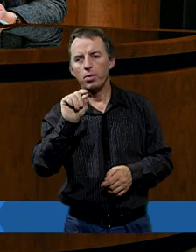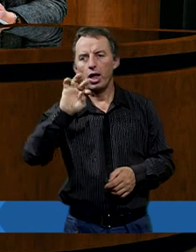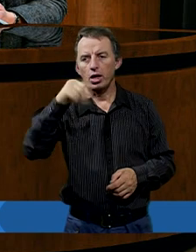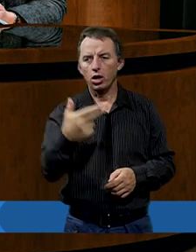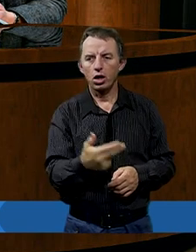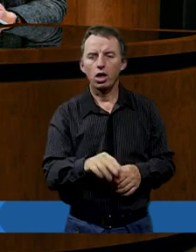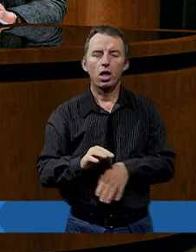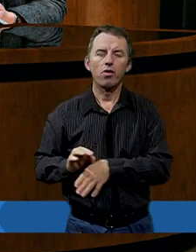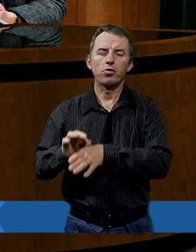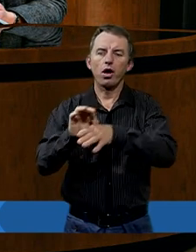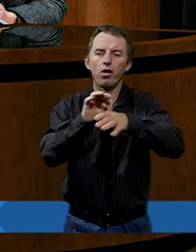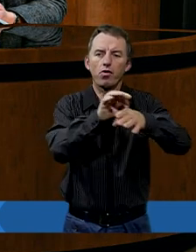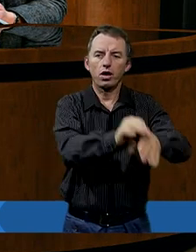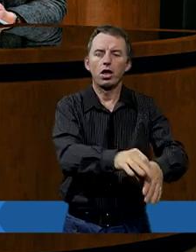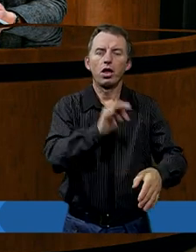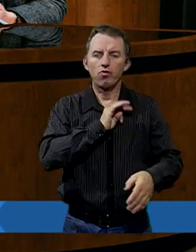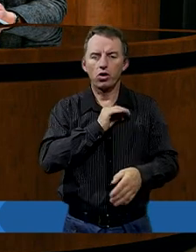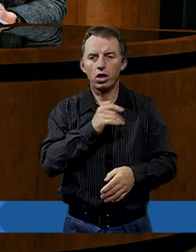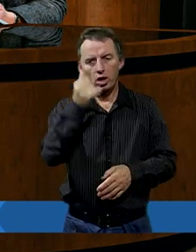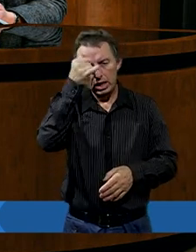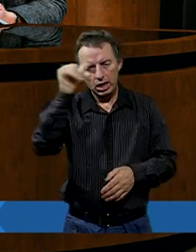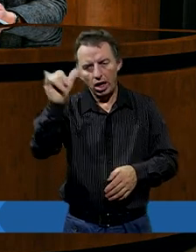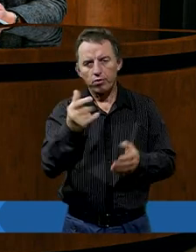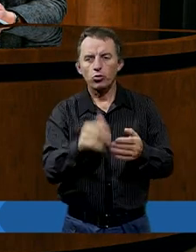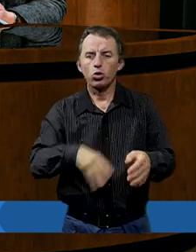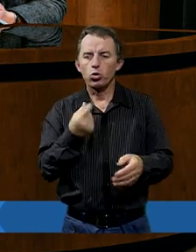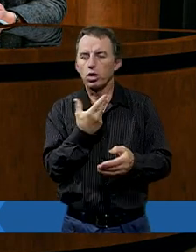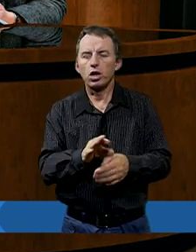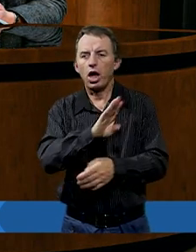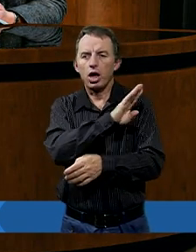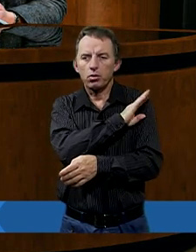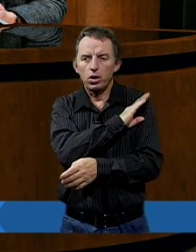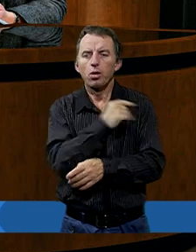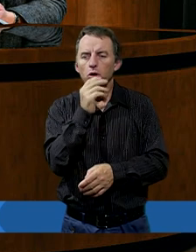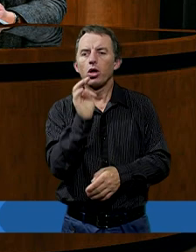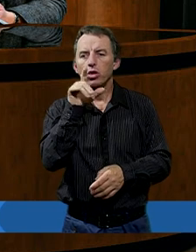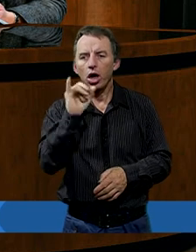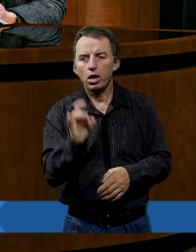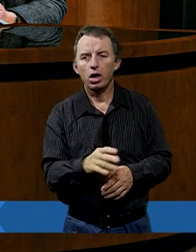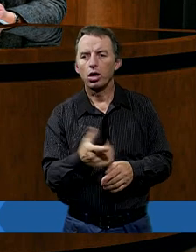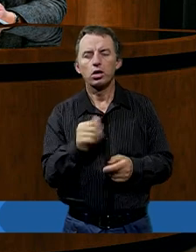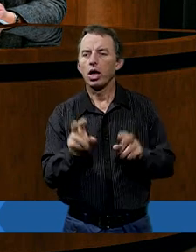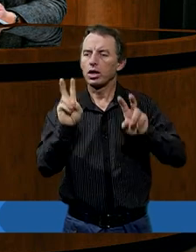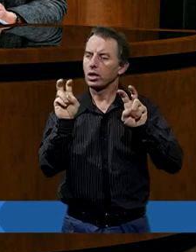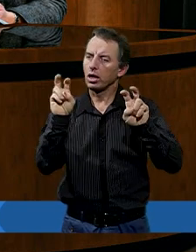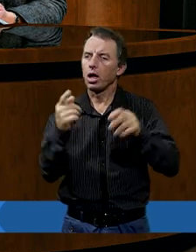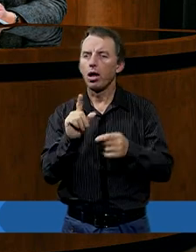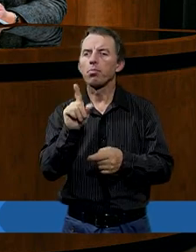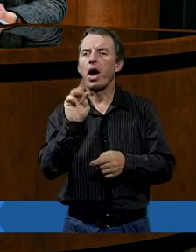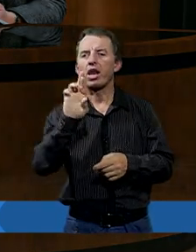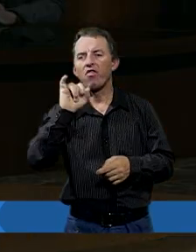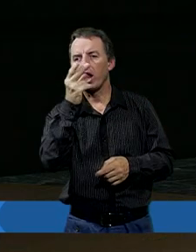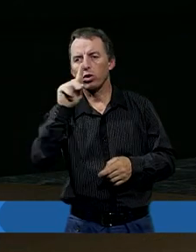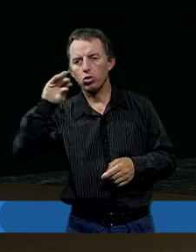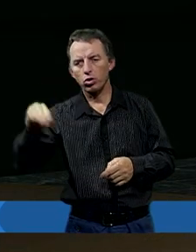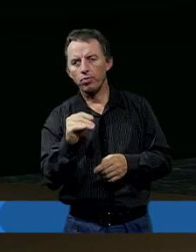wyprowadzając te swoje idee duszy nieśmiertelnej powiedział coś takiego. Już może nie zacytuję, sparafrazuje.